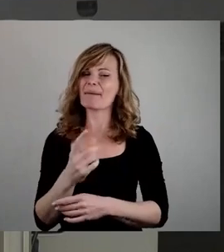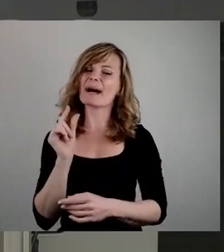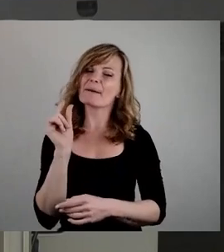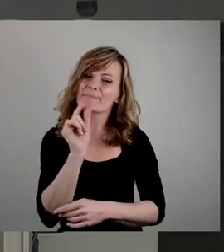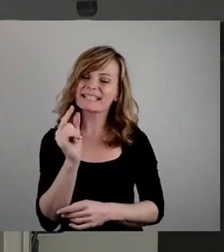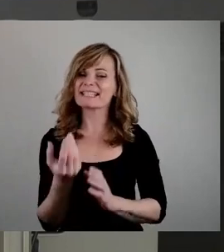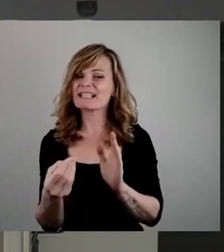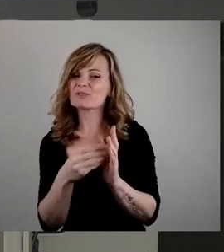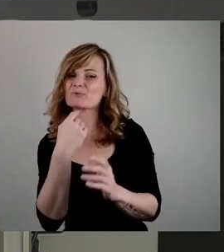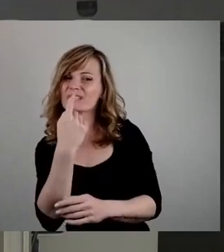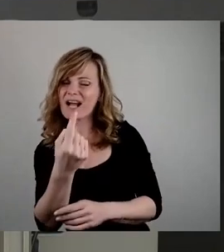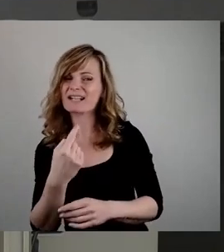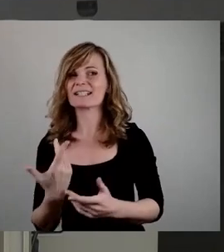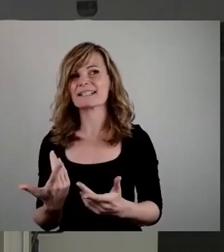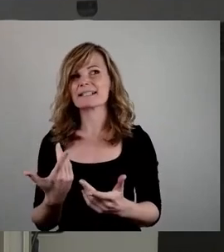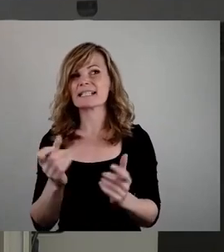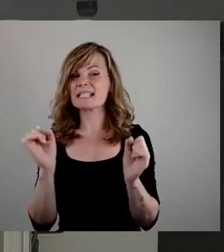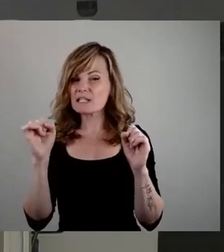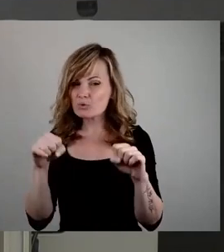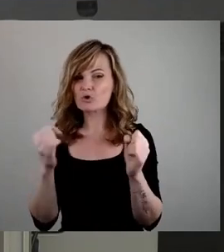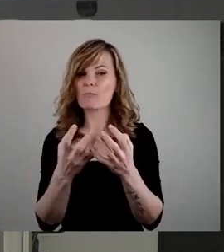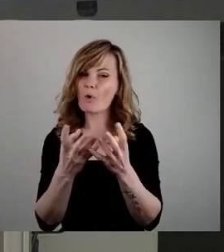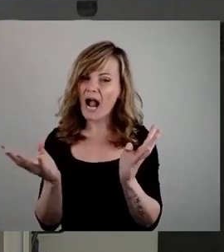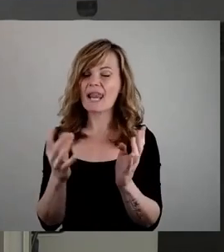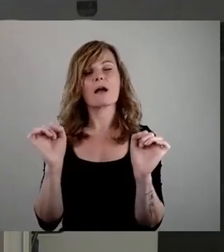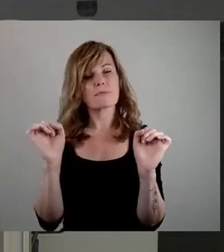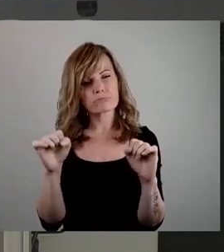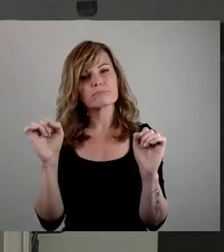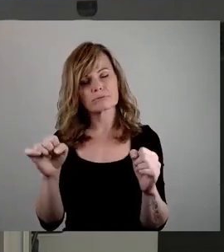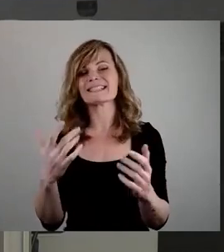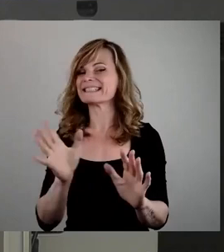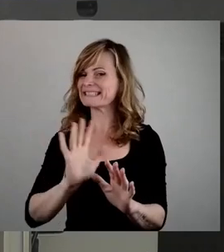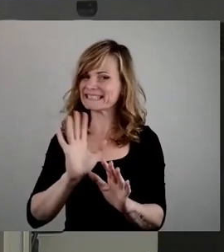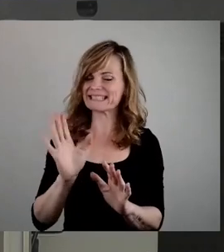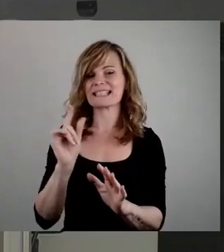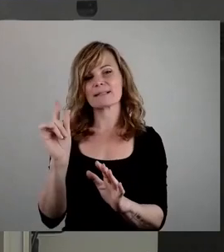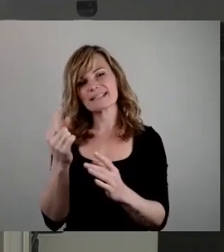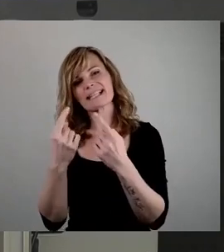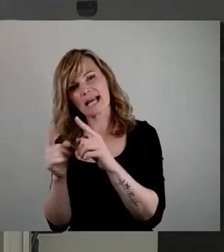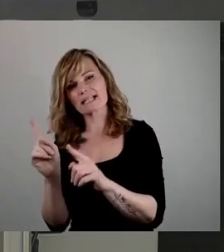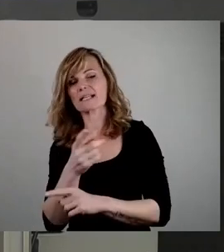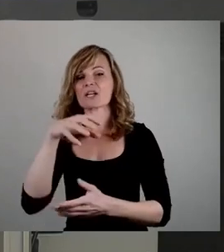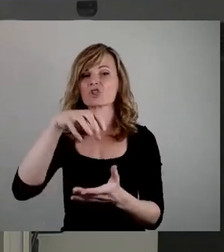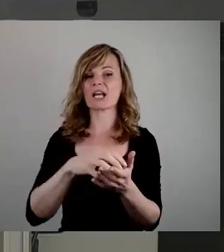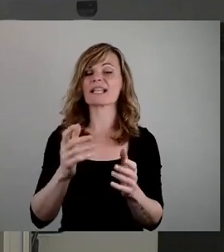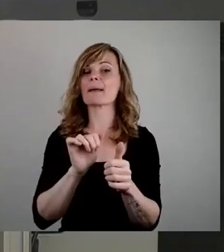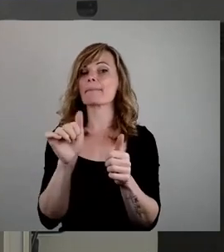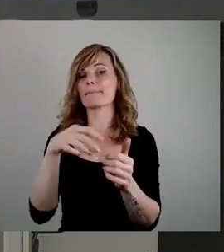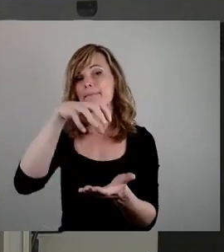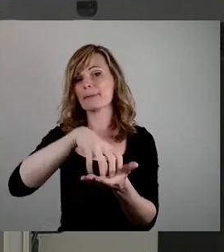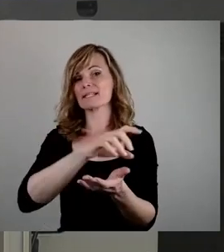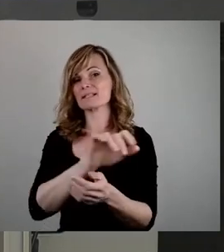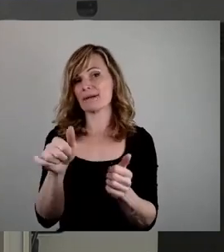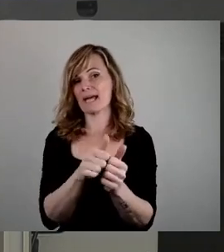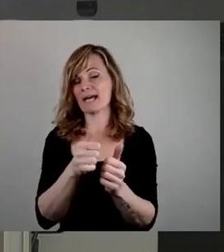denen die breite Zustimmung, die auch schon erwähnt worden ist, ein bisschen hinwegtäuscht. Also gerade die Stadtbezirksbeiräte, aber auch die ganz verschiedenen